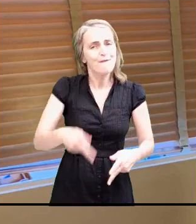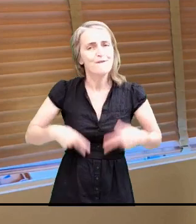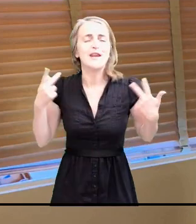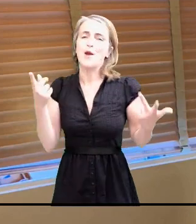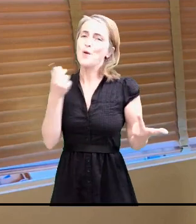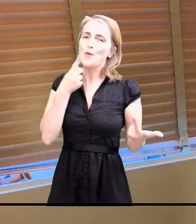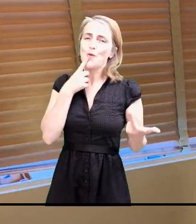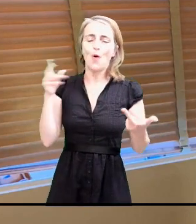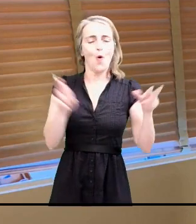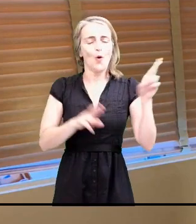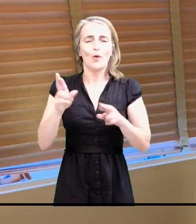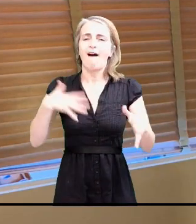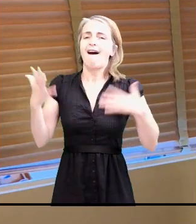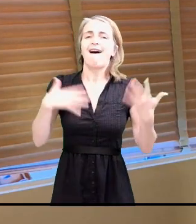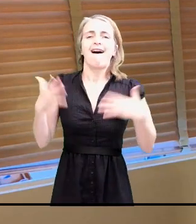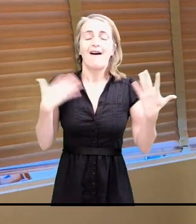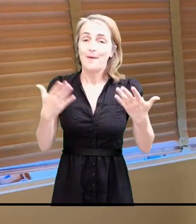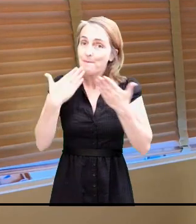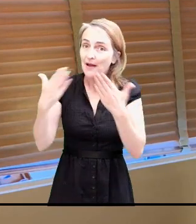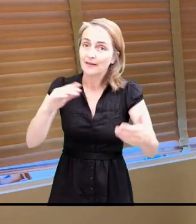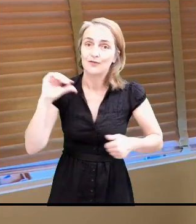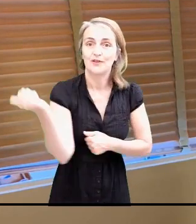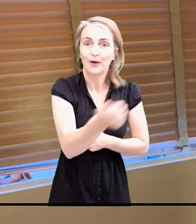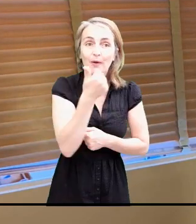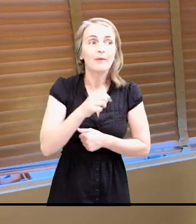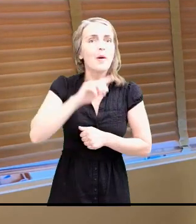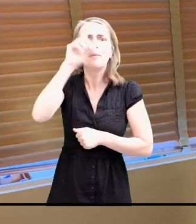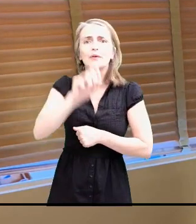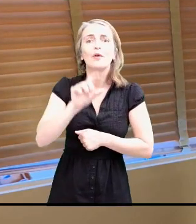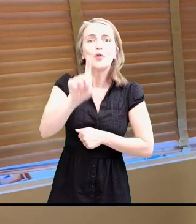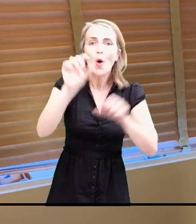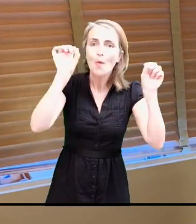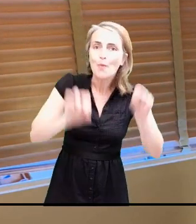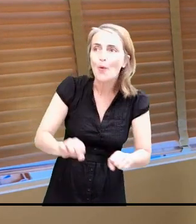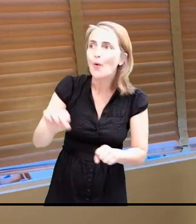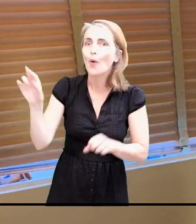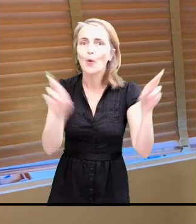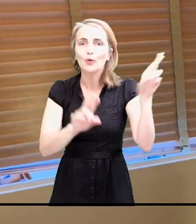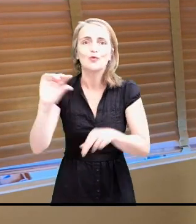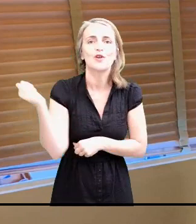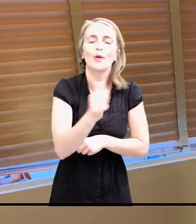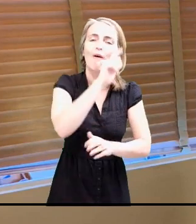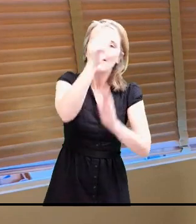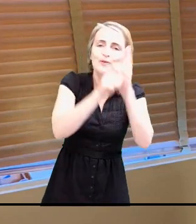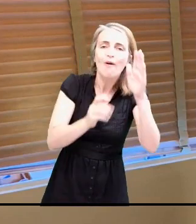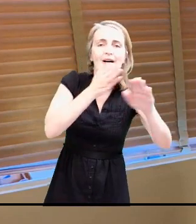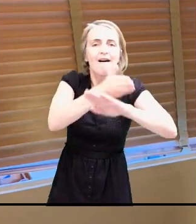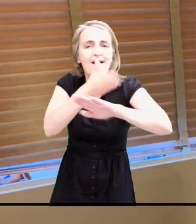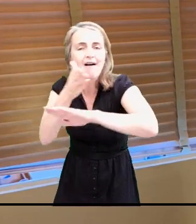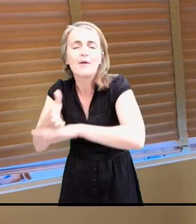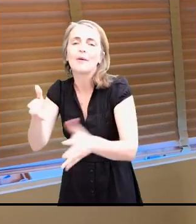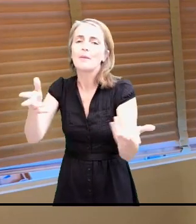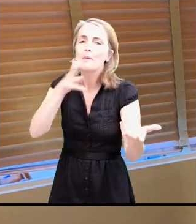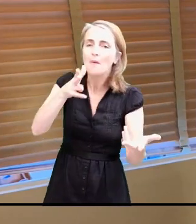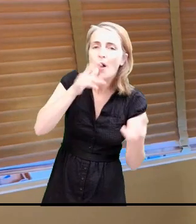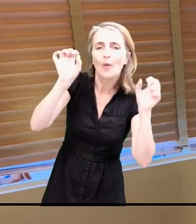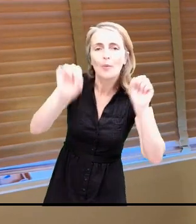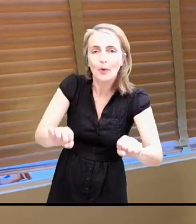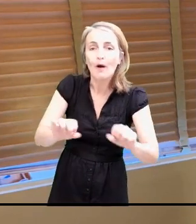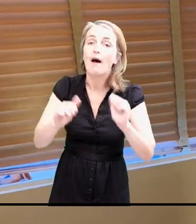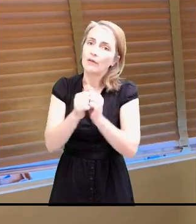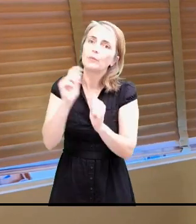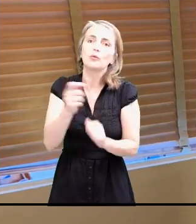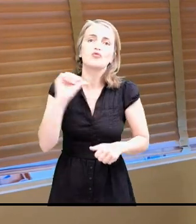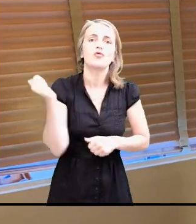Merci à vous tous et dès le 2, on reprendra le chemin des restaurants et des cafés avec les distances qu'on nous aura imposées.